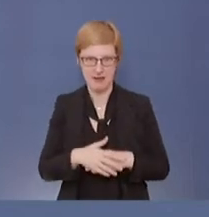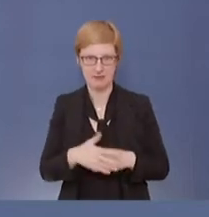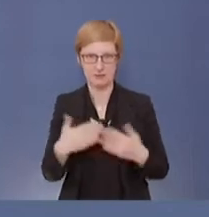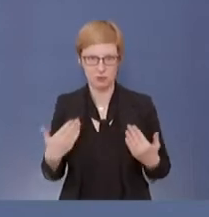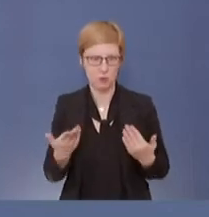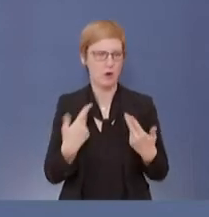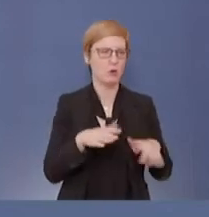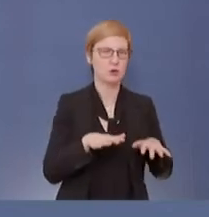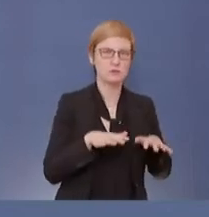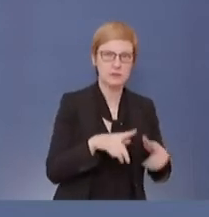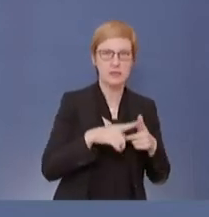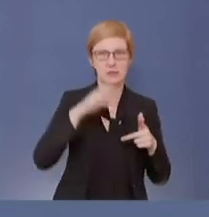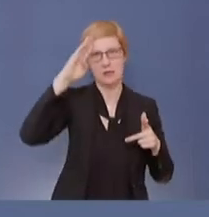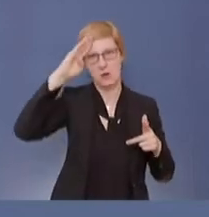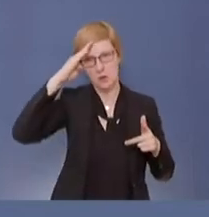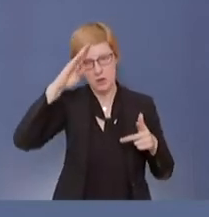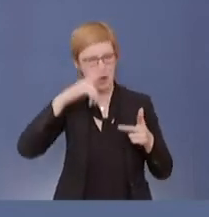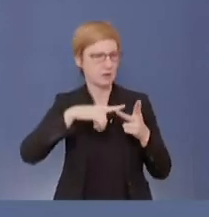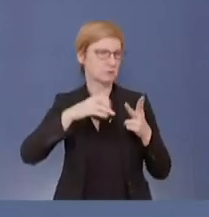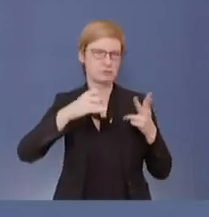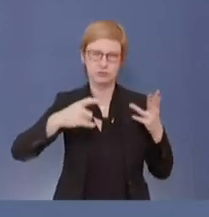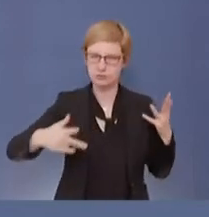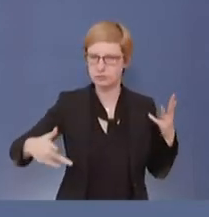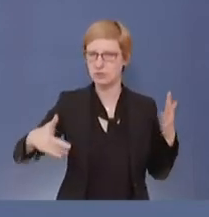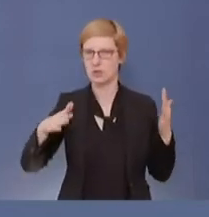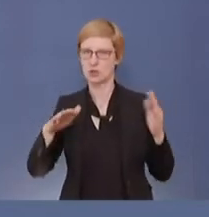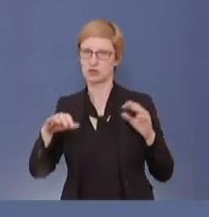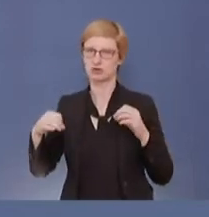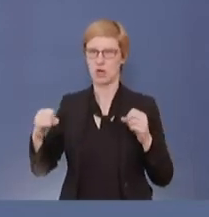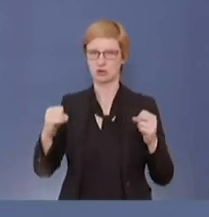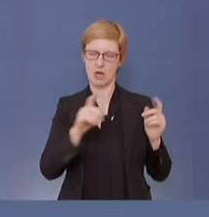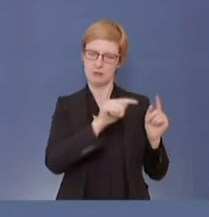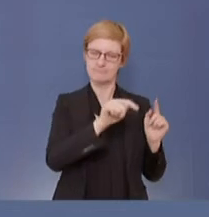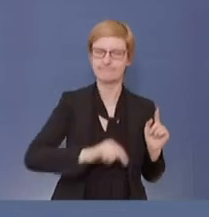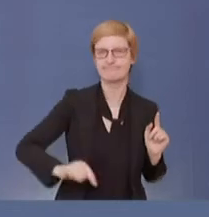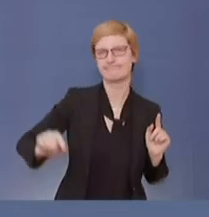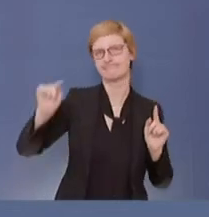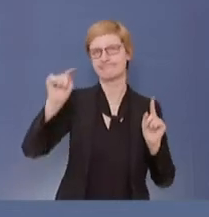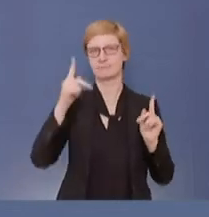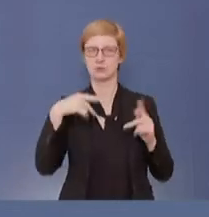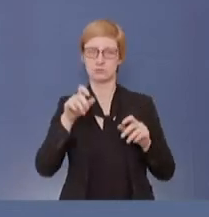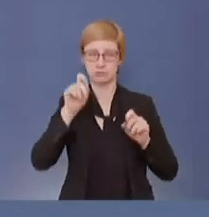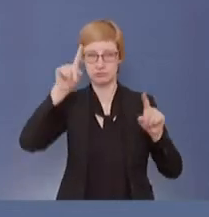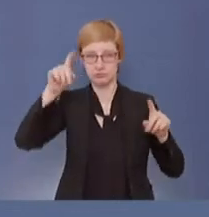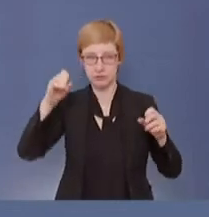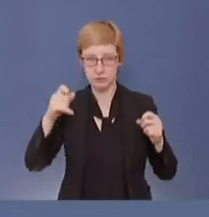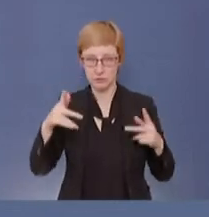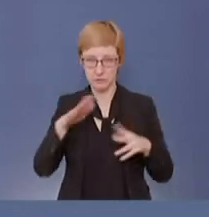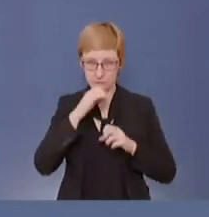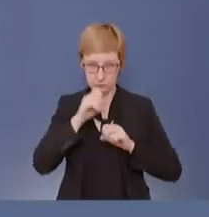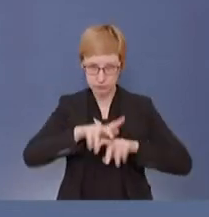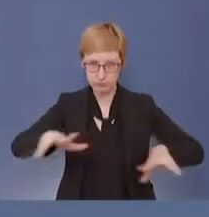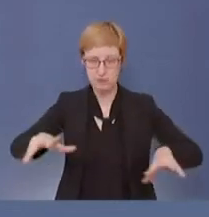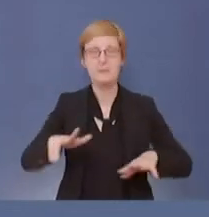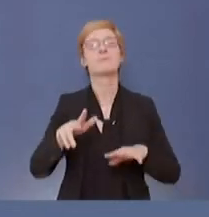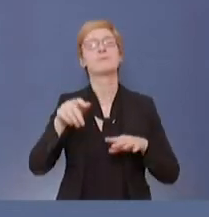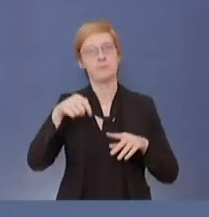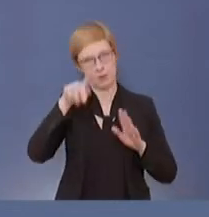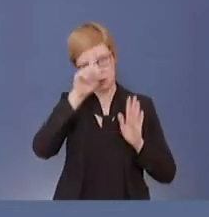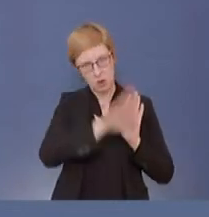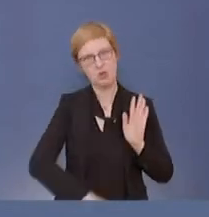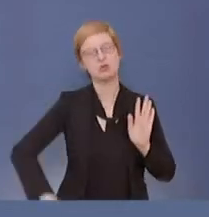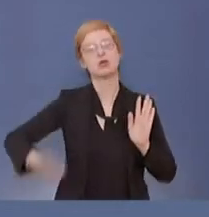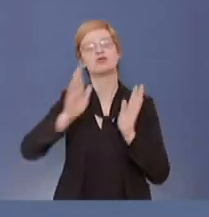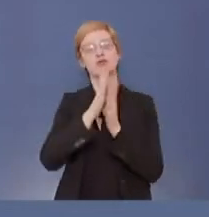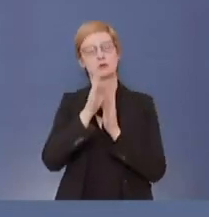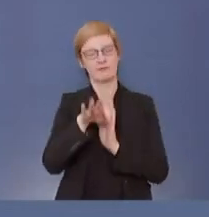Großbritannien, Irland und sonst wo. Wir haben, wie andere Länder auch, bereits erste Spuren dieses Virus auch in Deutschland.